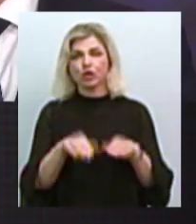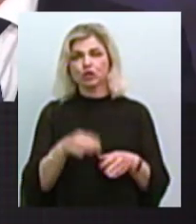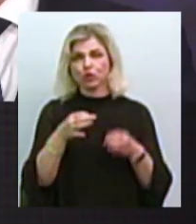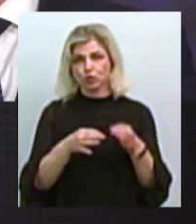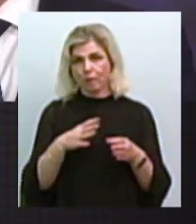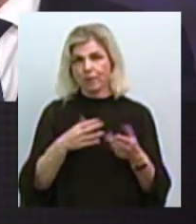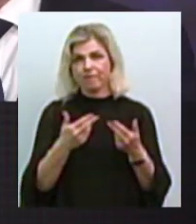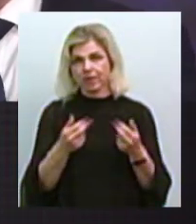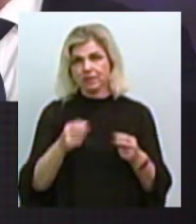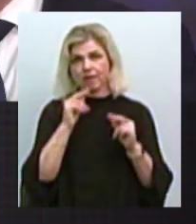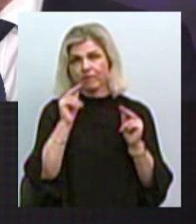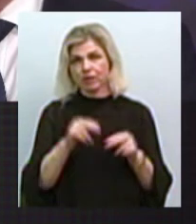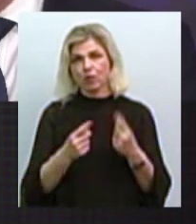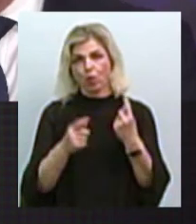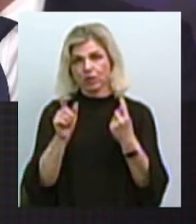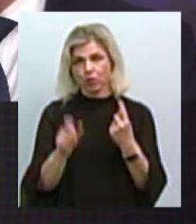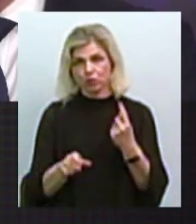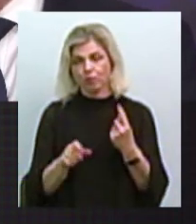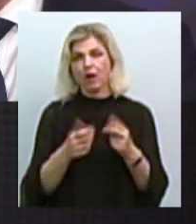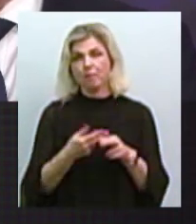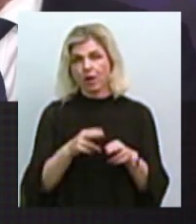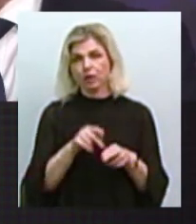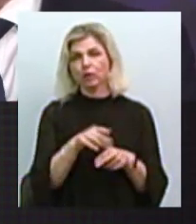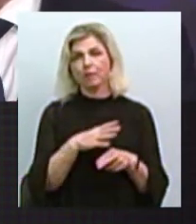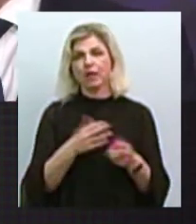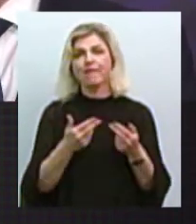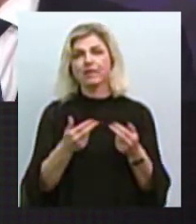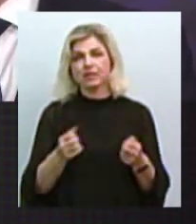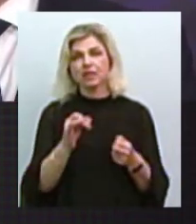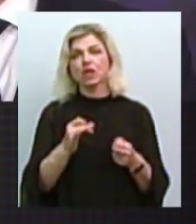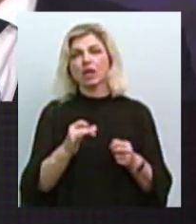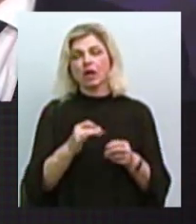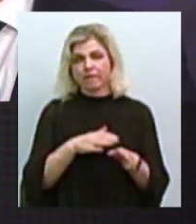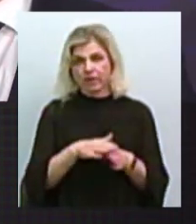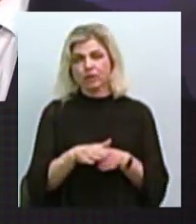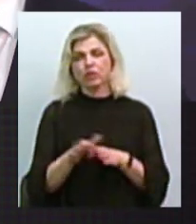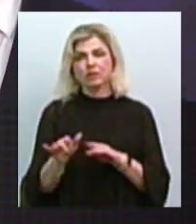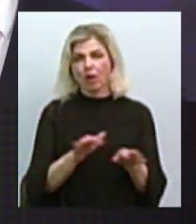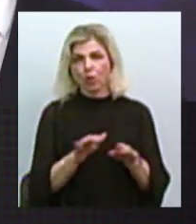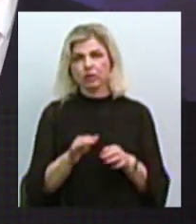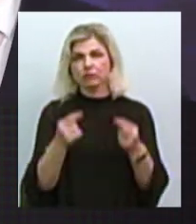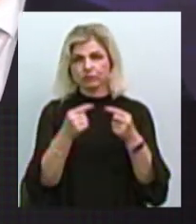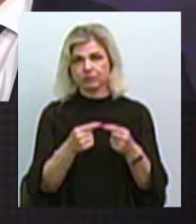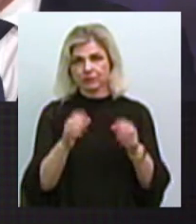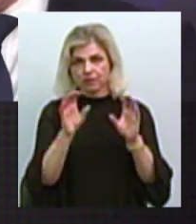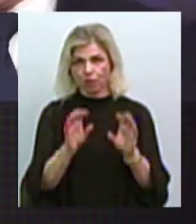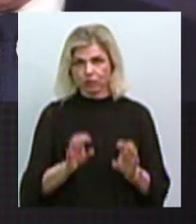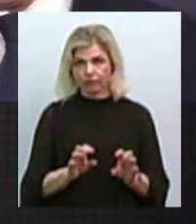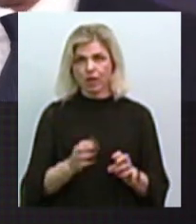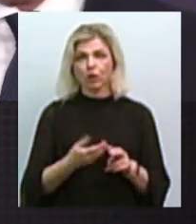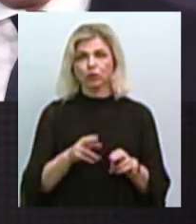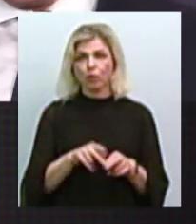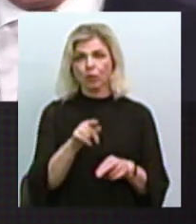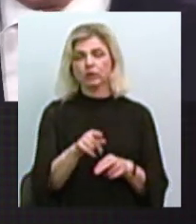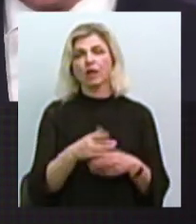визнана винна одна особа, по якій були визнані вже і вжиті відповідні заходи згідно з діючим законодавством. Тому вона